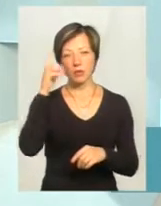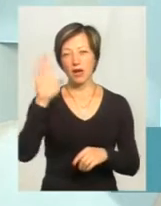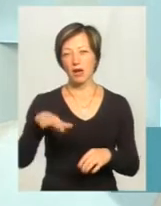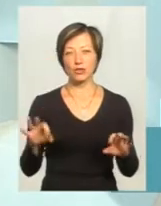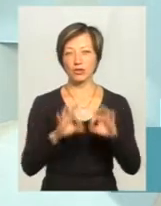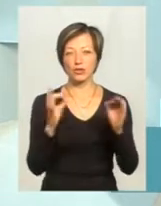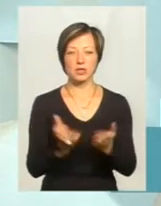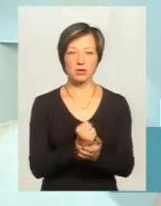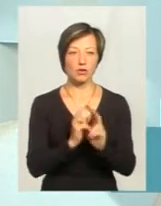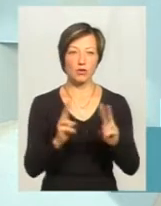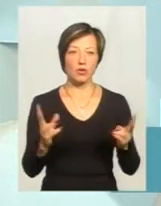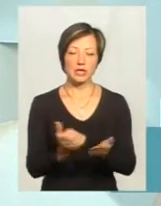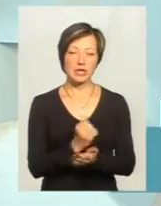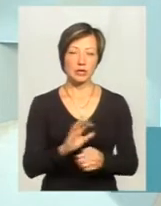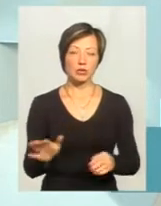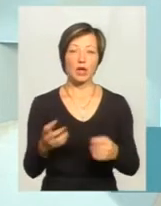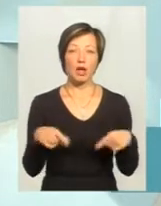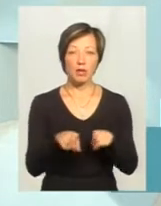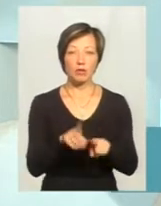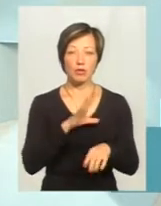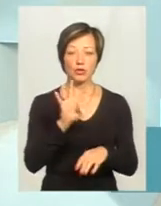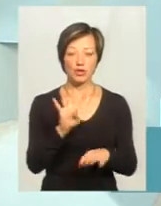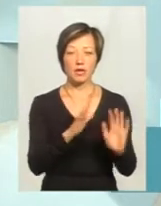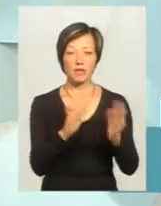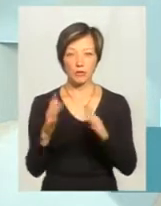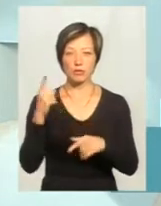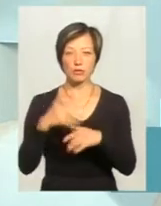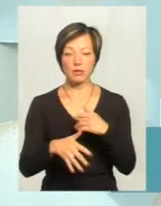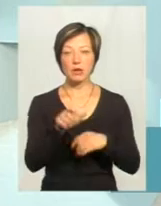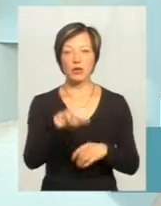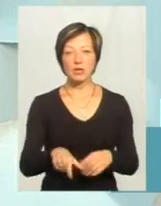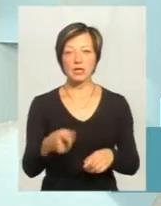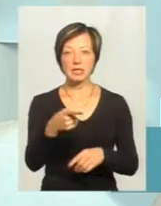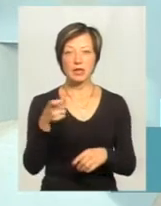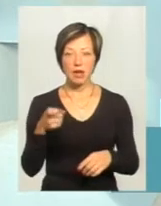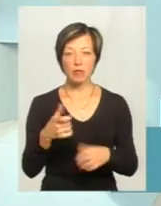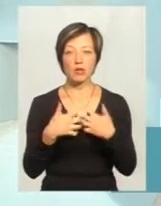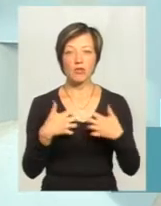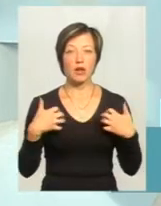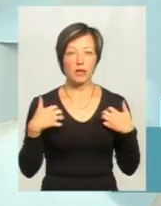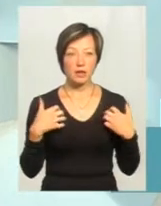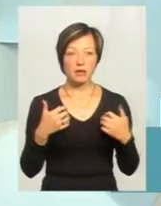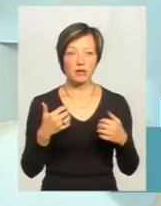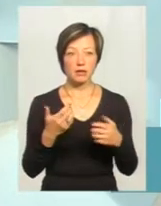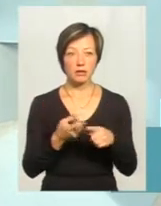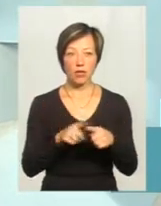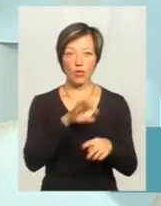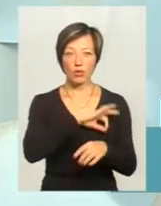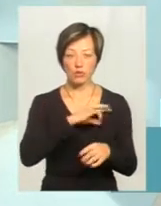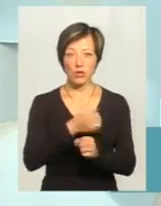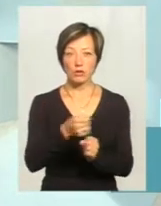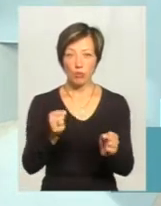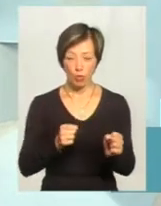одно нічого не знайдуть, нікого не знайдуть. А так вже було б чотири випадки. Ви розумієте, людина стріляла по тварині, то есть вона користувалася